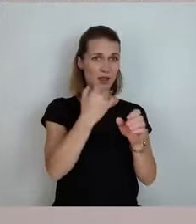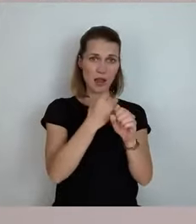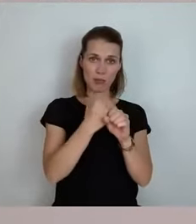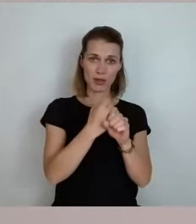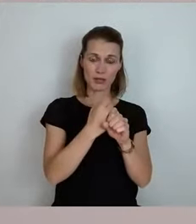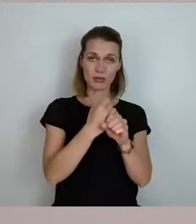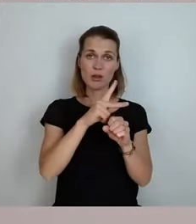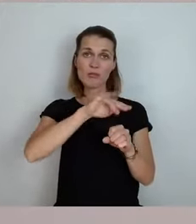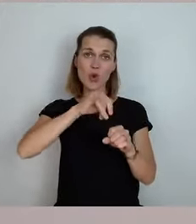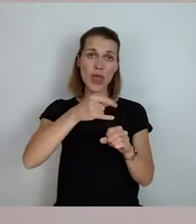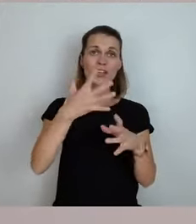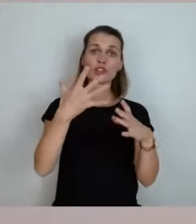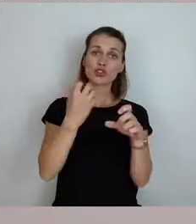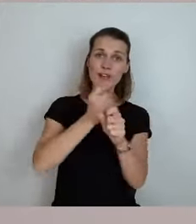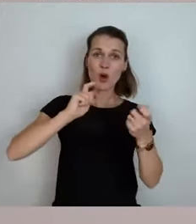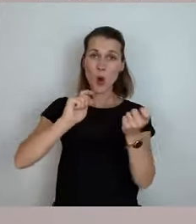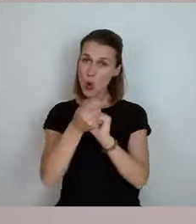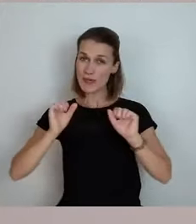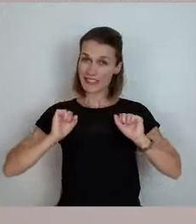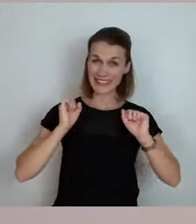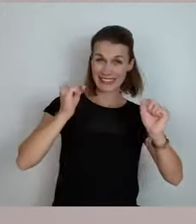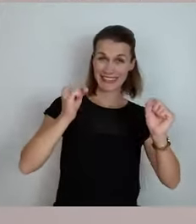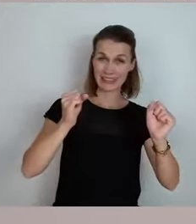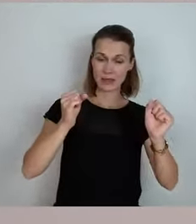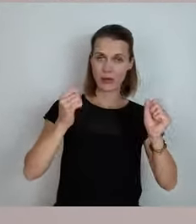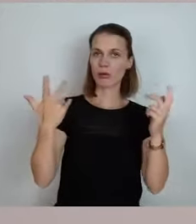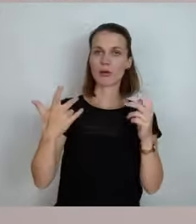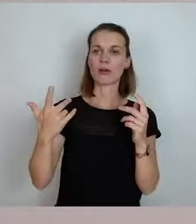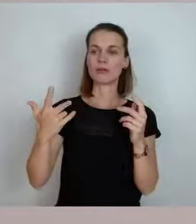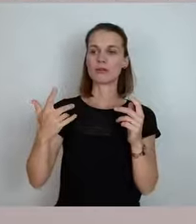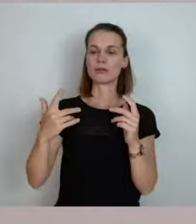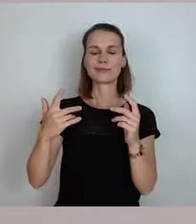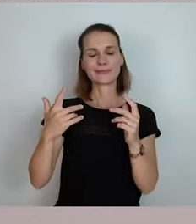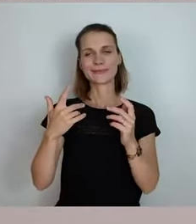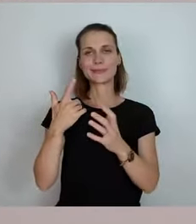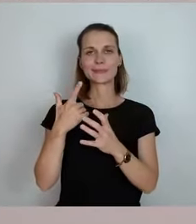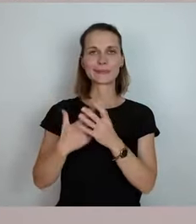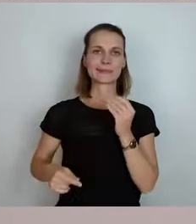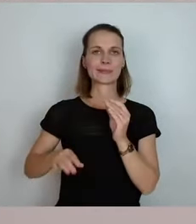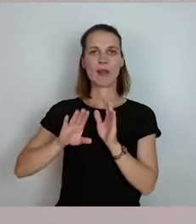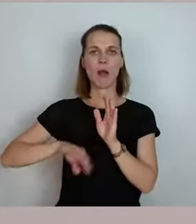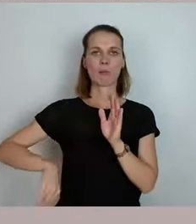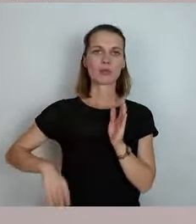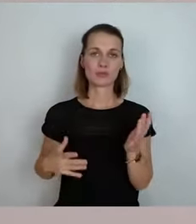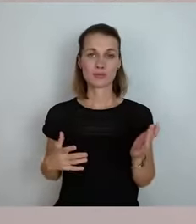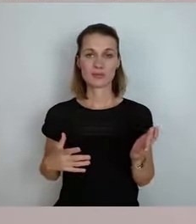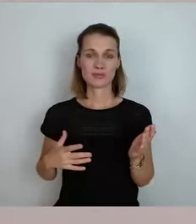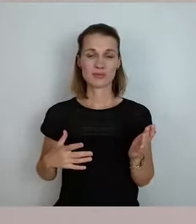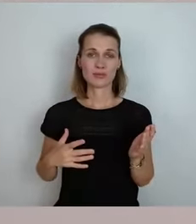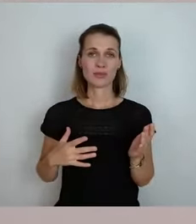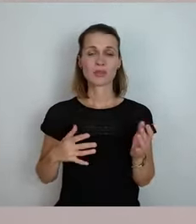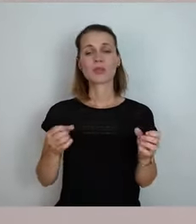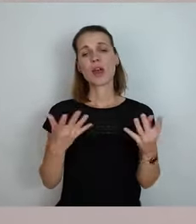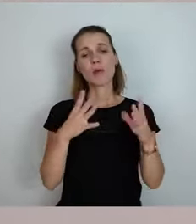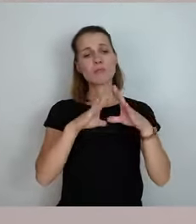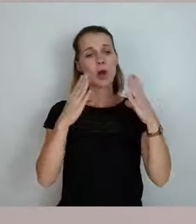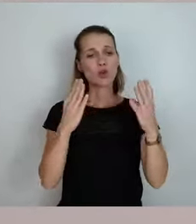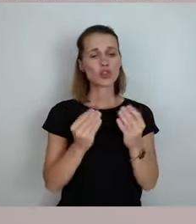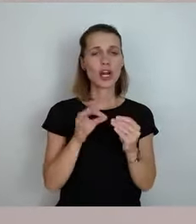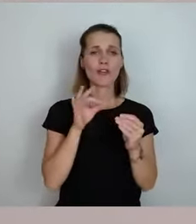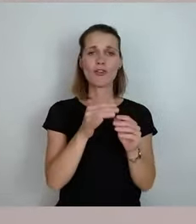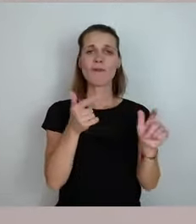runterfallen. Und es ist am Ende, wie wir vorhin gesagt haben, pauschale für die Feuerwehren die